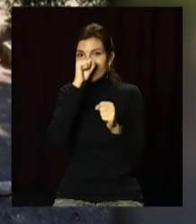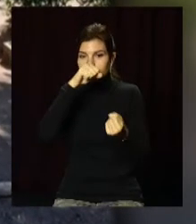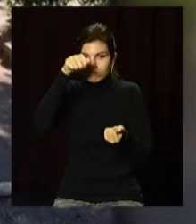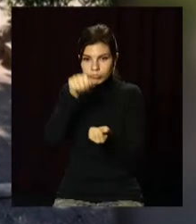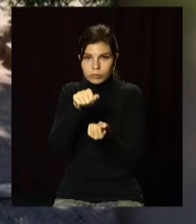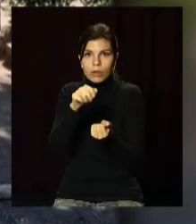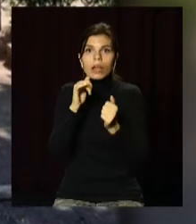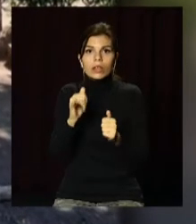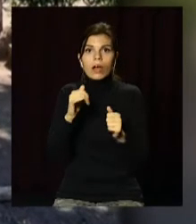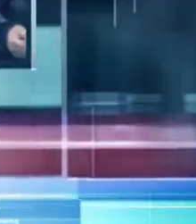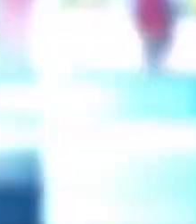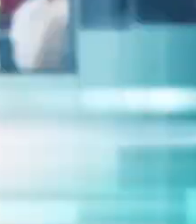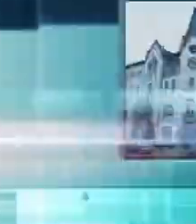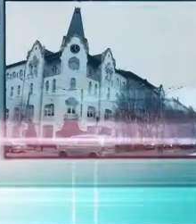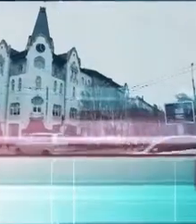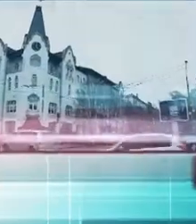зберігання зразків.